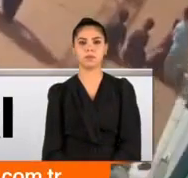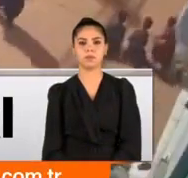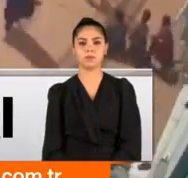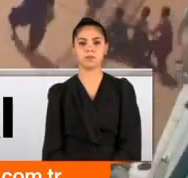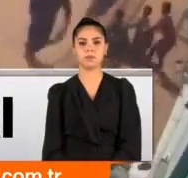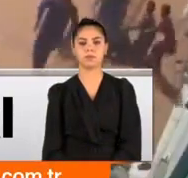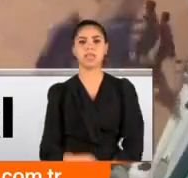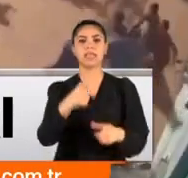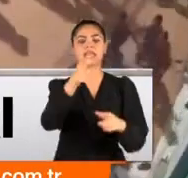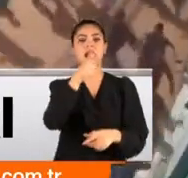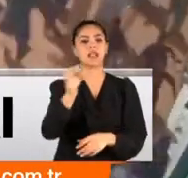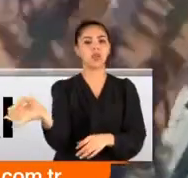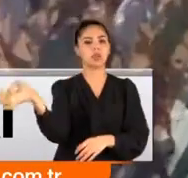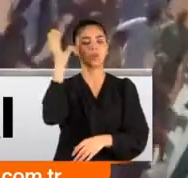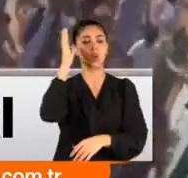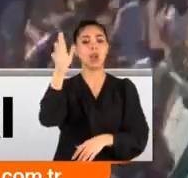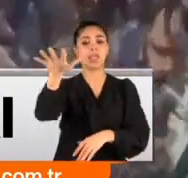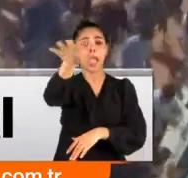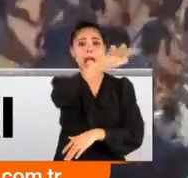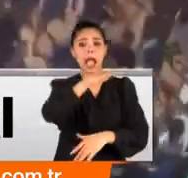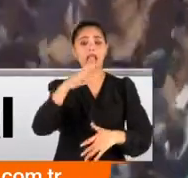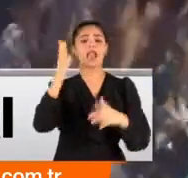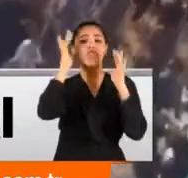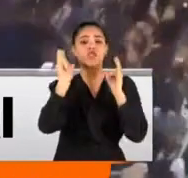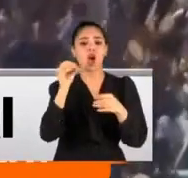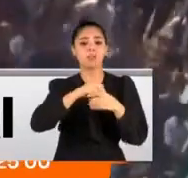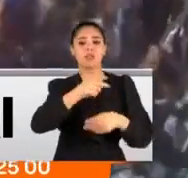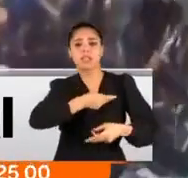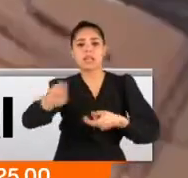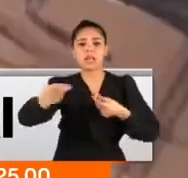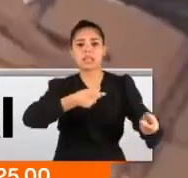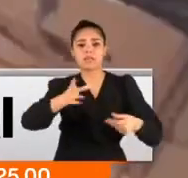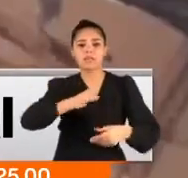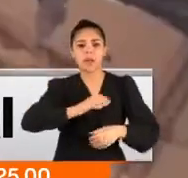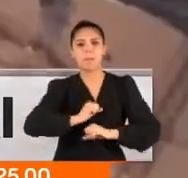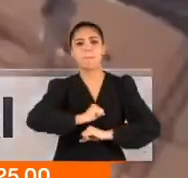Silah seslerini duyan cemaat cami'in içinde kaçışırken patlamaya yakalanıyor.